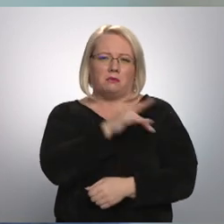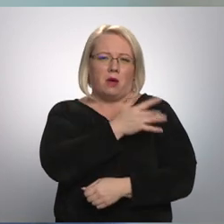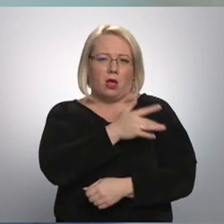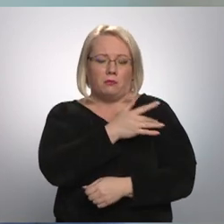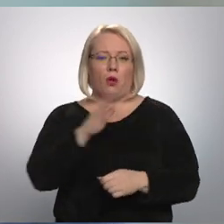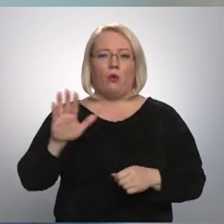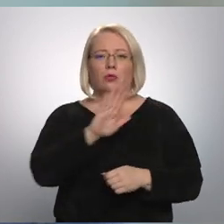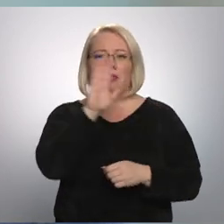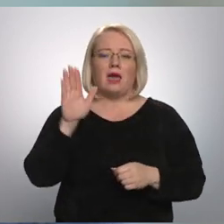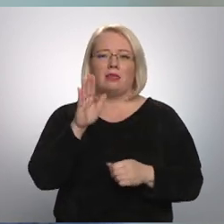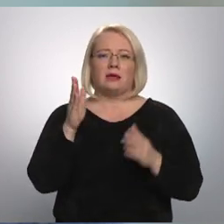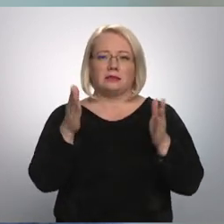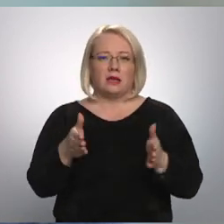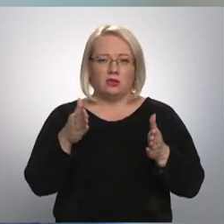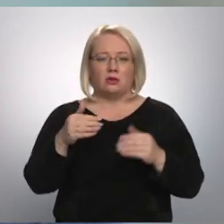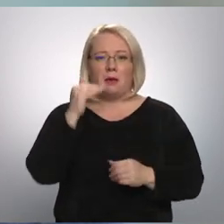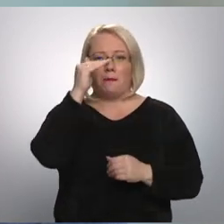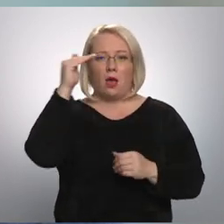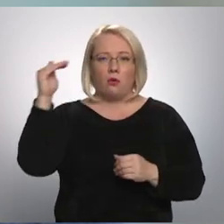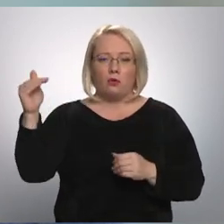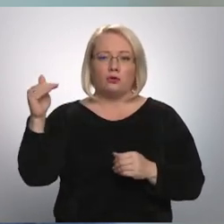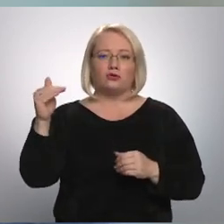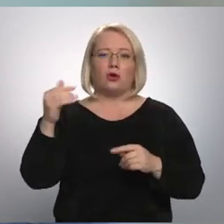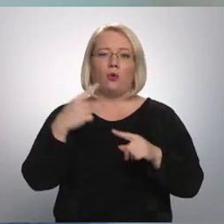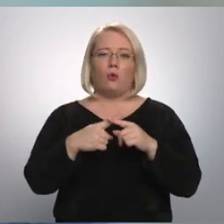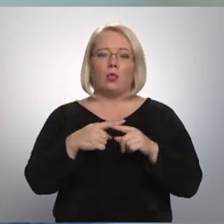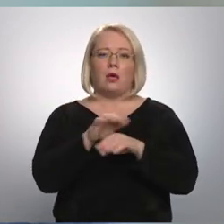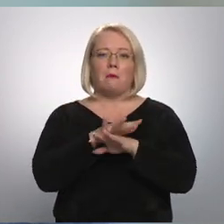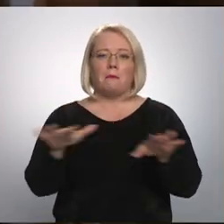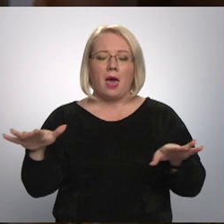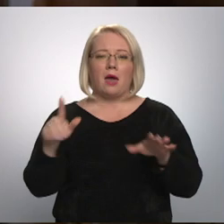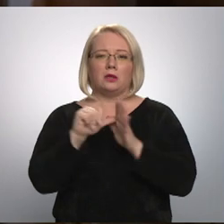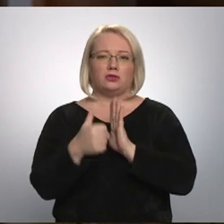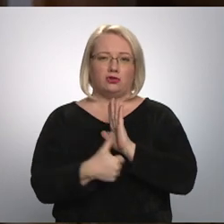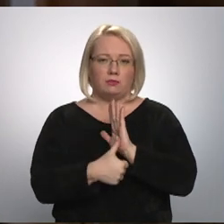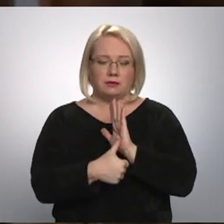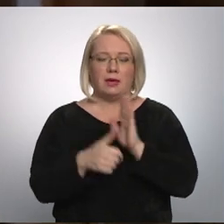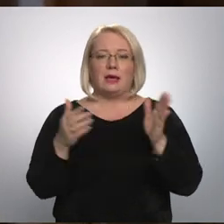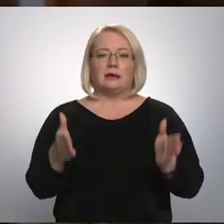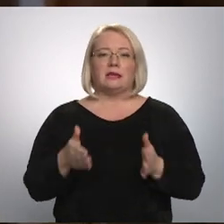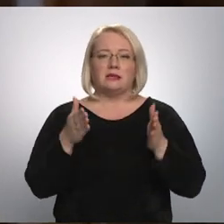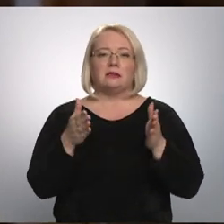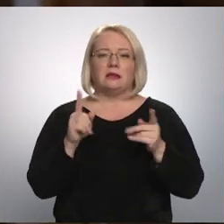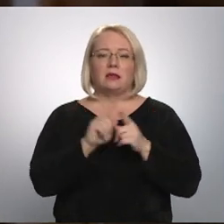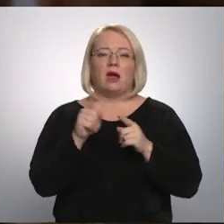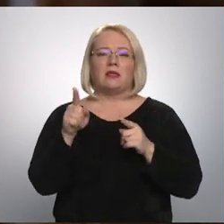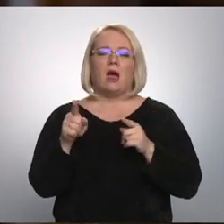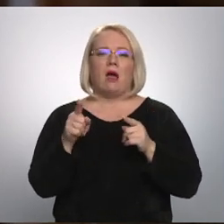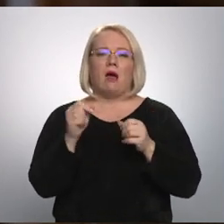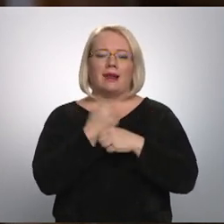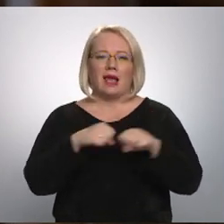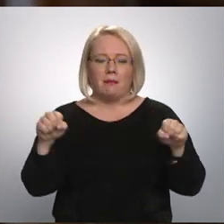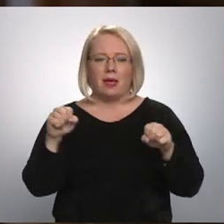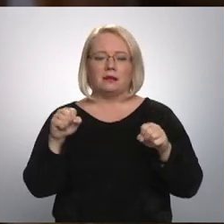un tad dienas stacionārā pieaugušie ir 199, un bērni ir 16. Stacionārā rehabilitācija pēc COVID-19